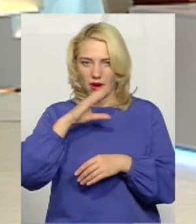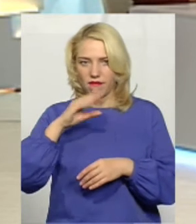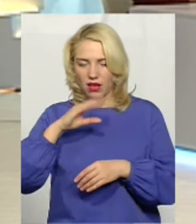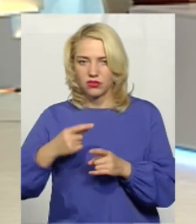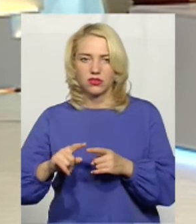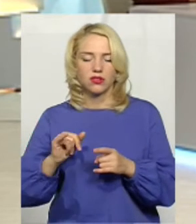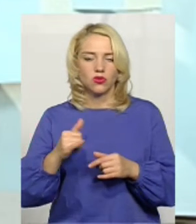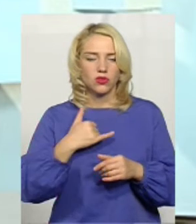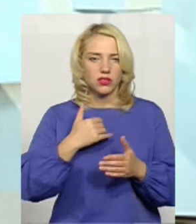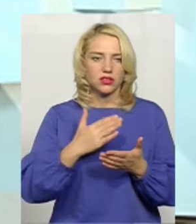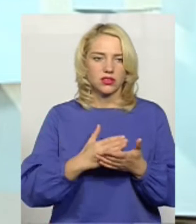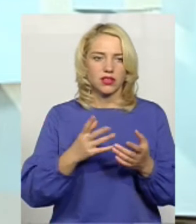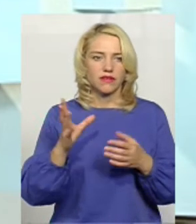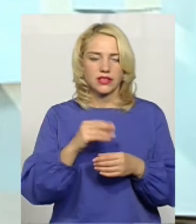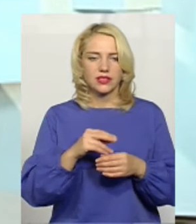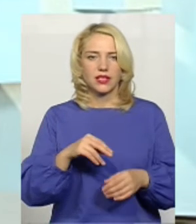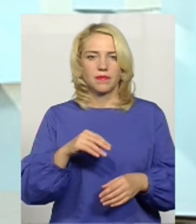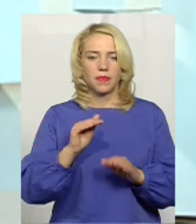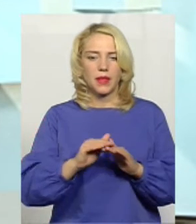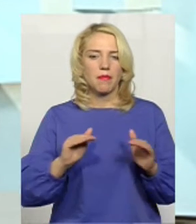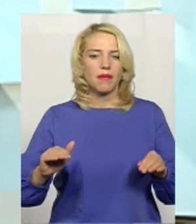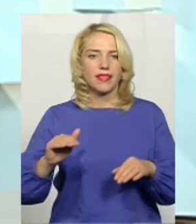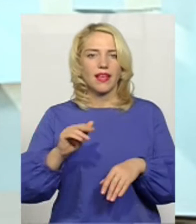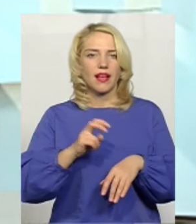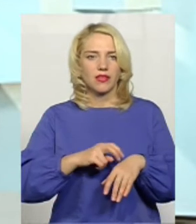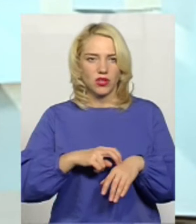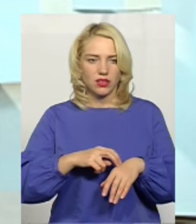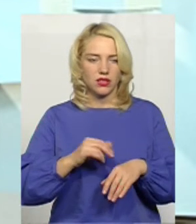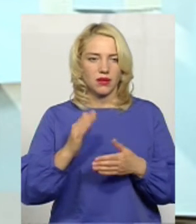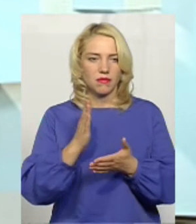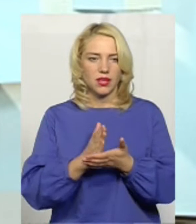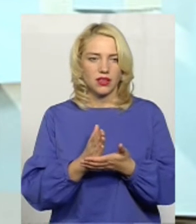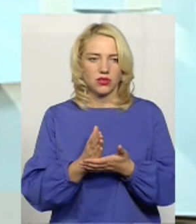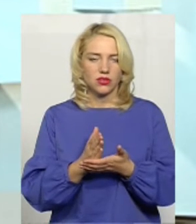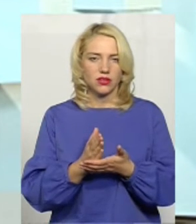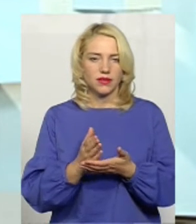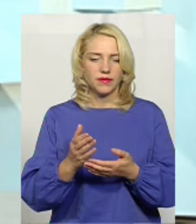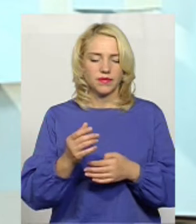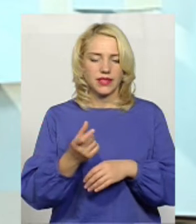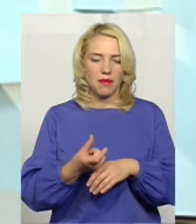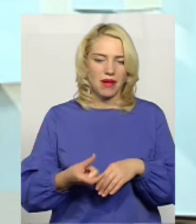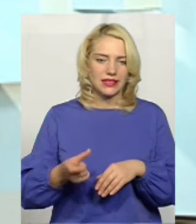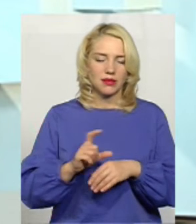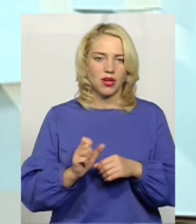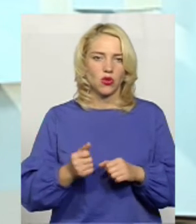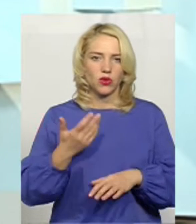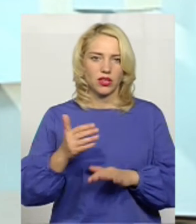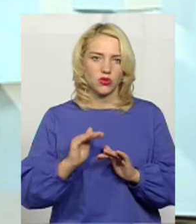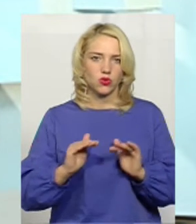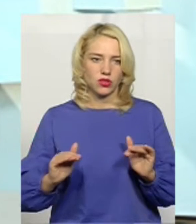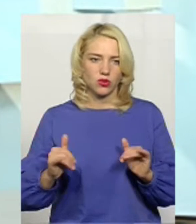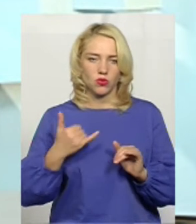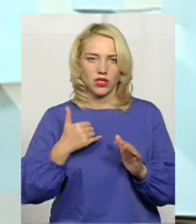В нас всі педіатри мають саме максимальну кількість діток.